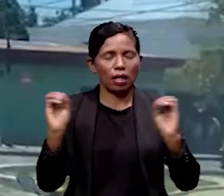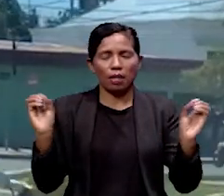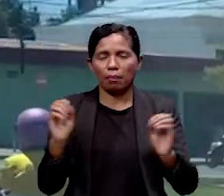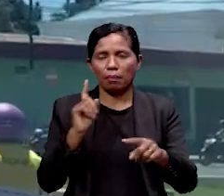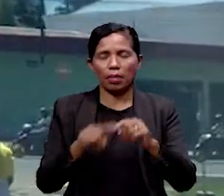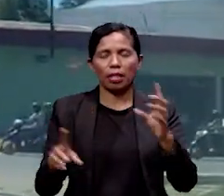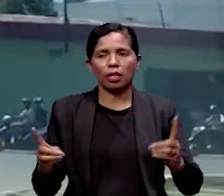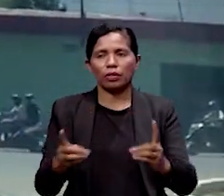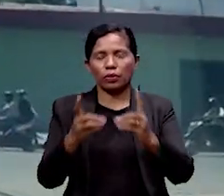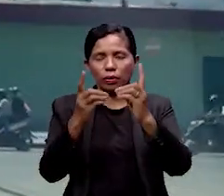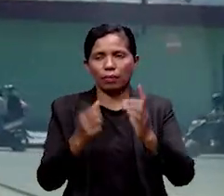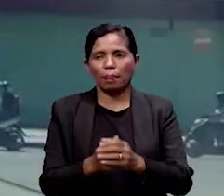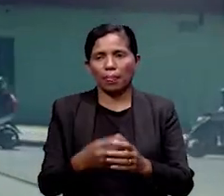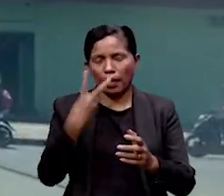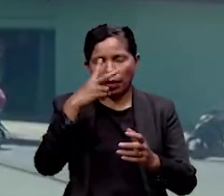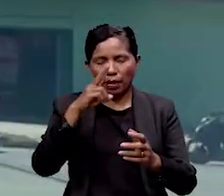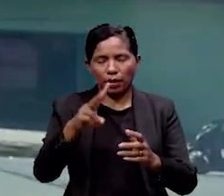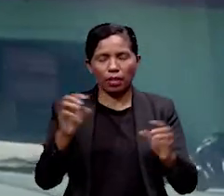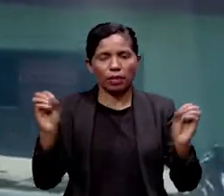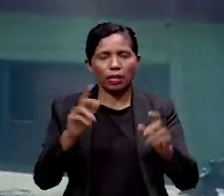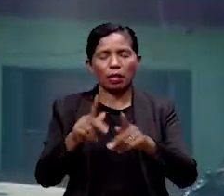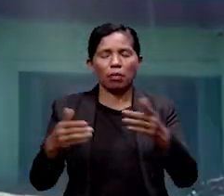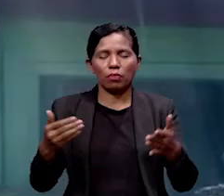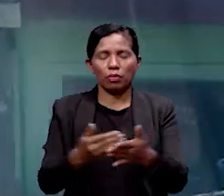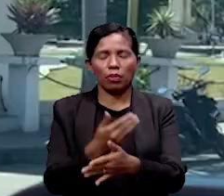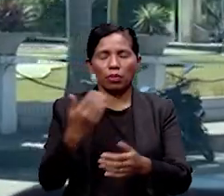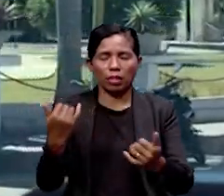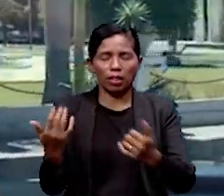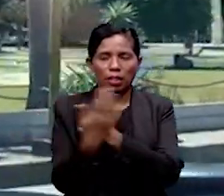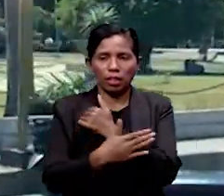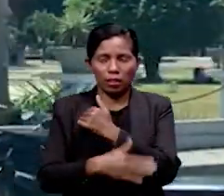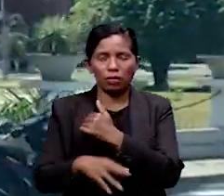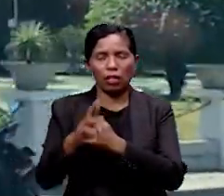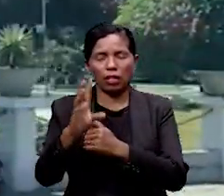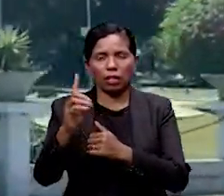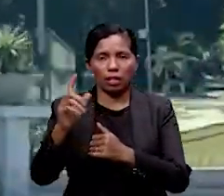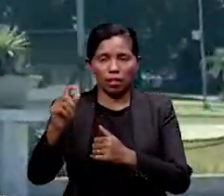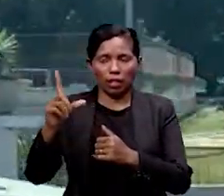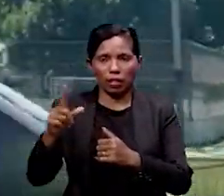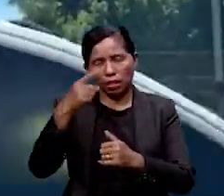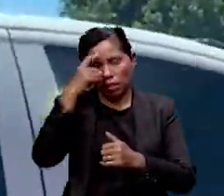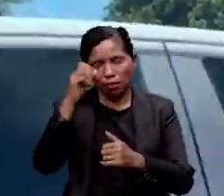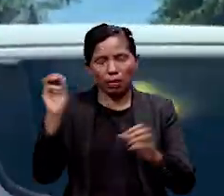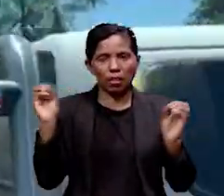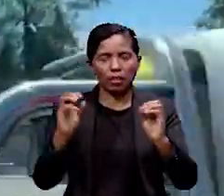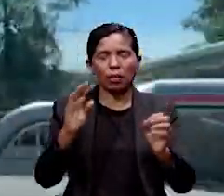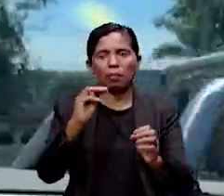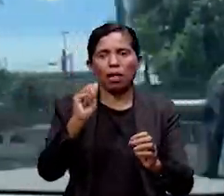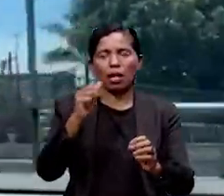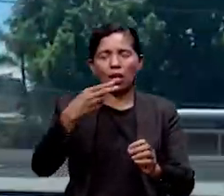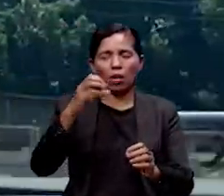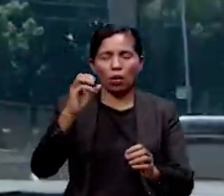Hari hikas fali bahamahoka laos emafounida iha nasaun eri dateli ne. Tamba mahoka laos foinmak lolonia liman